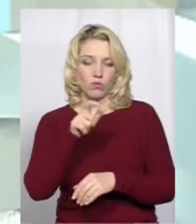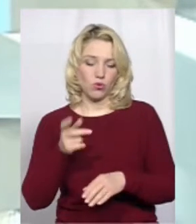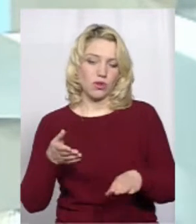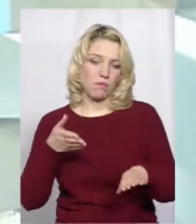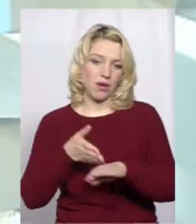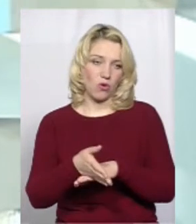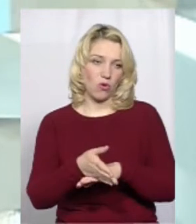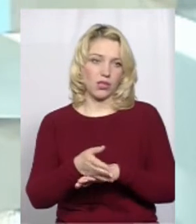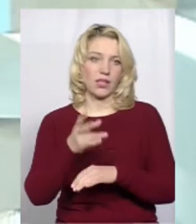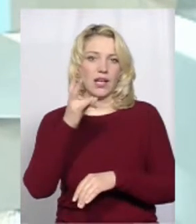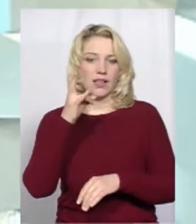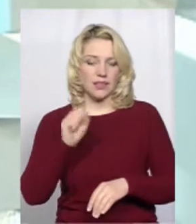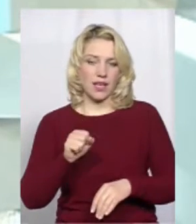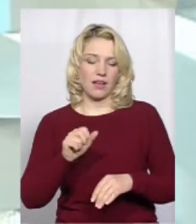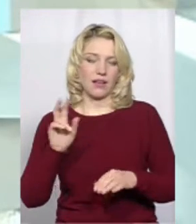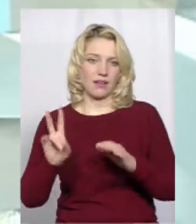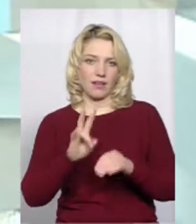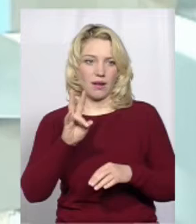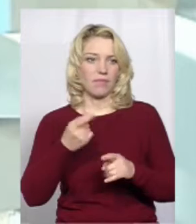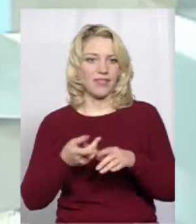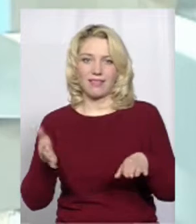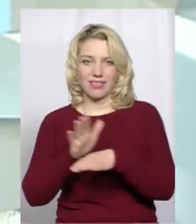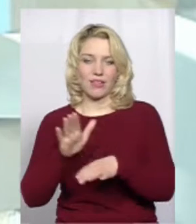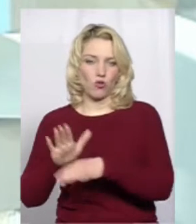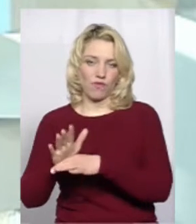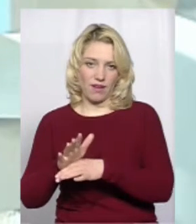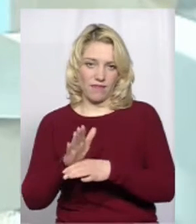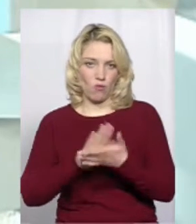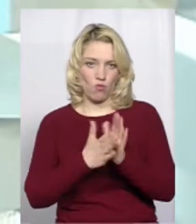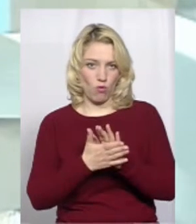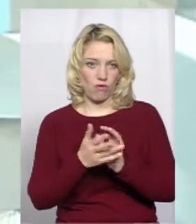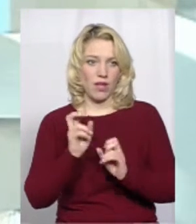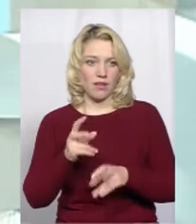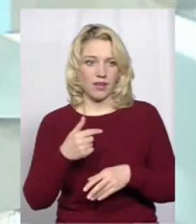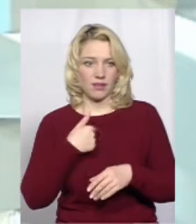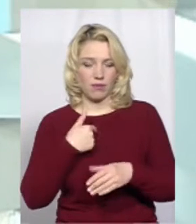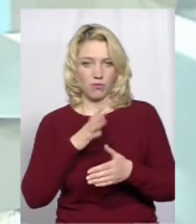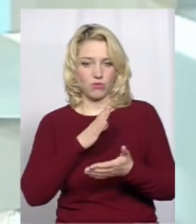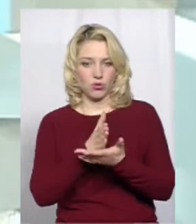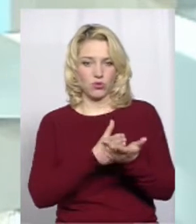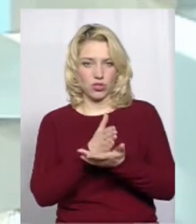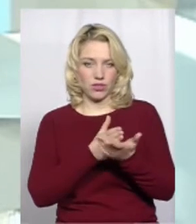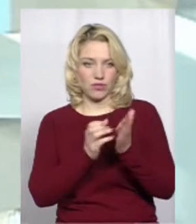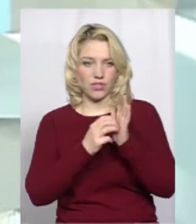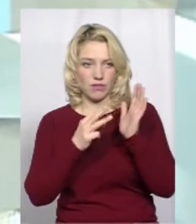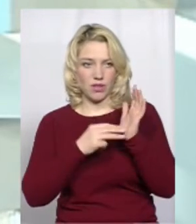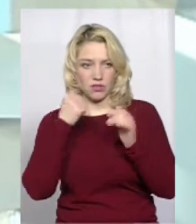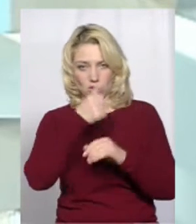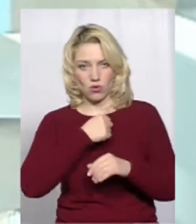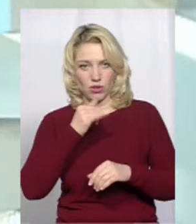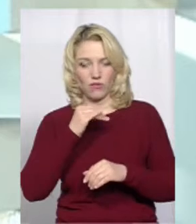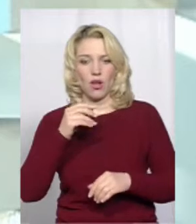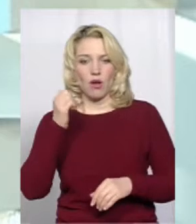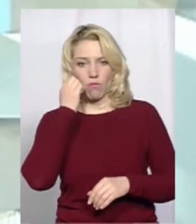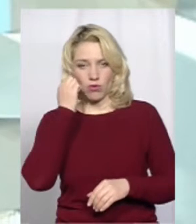храму. Не диктування умов. Як це порою, я прослужив 18 років в московському